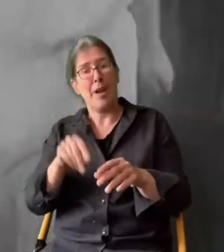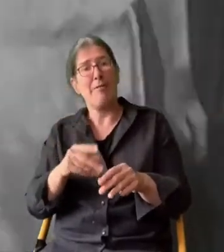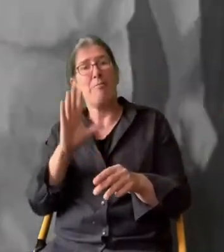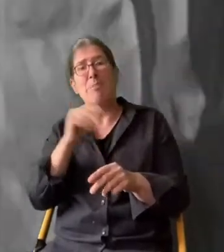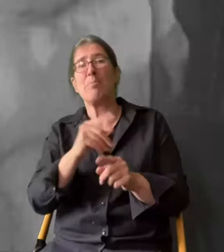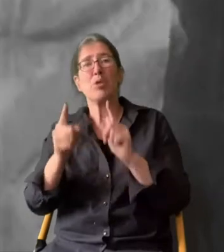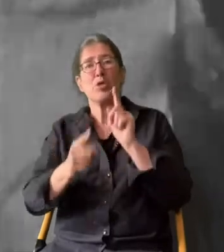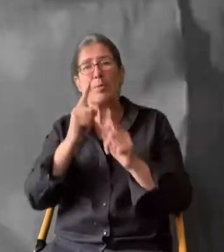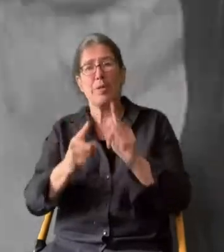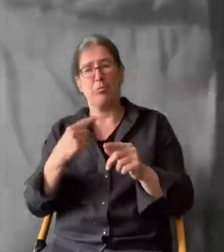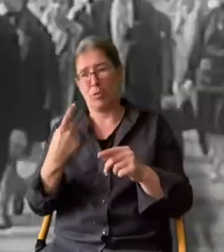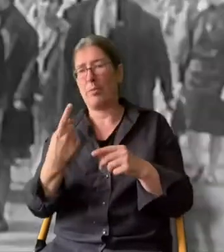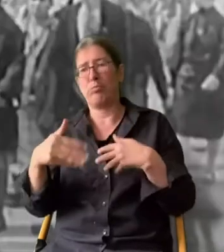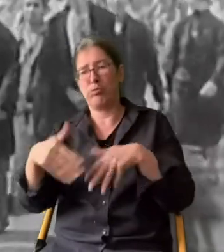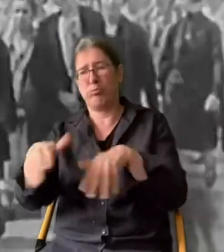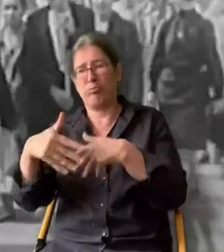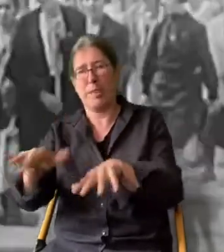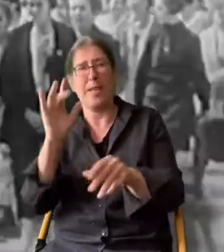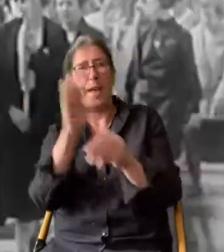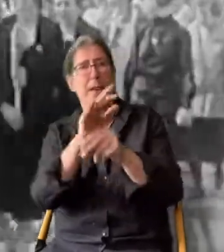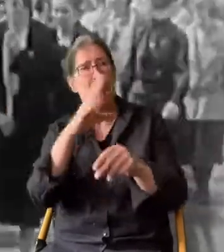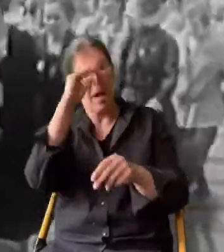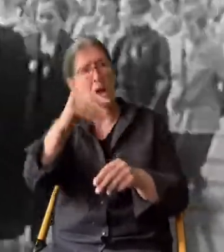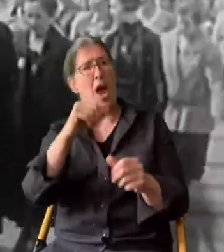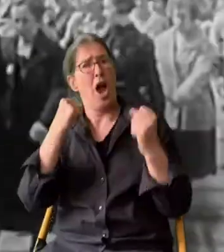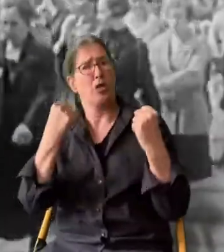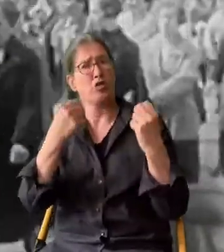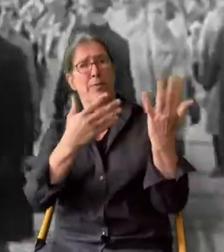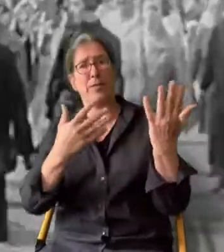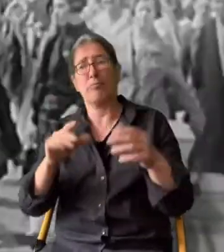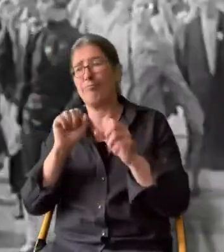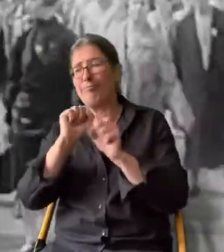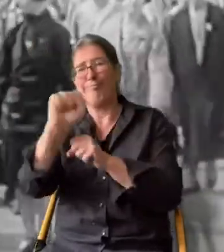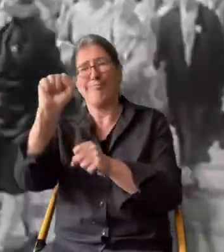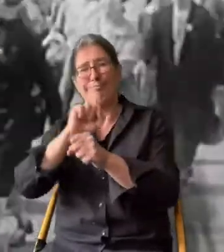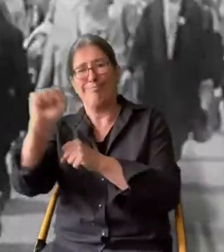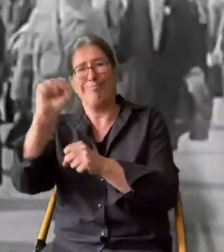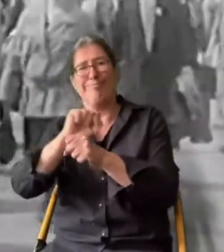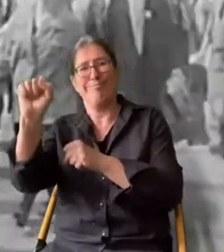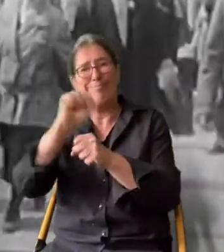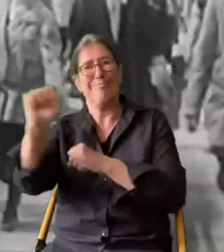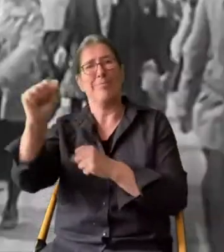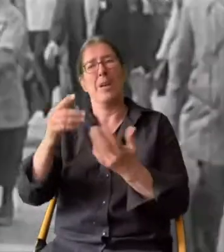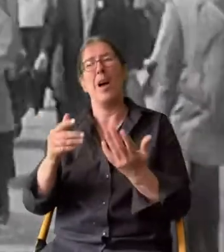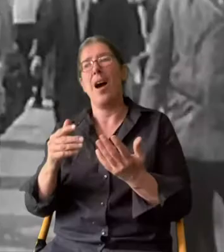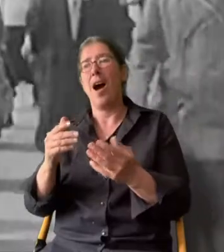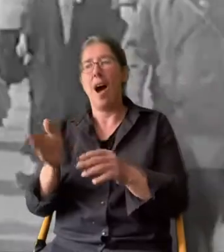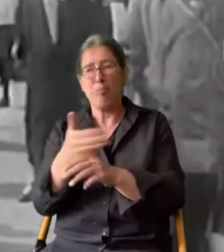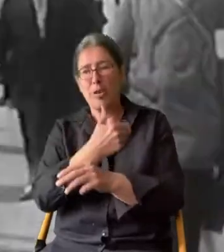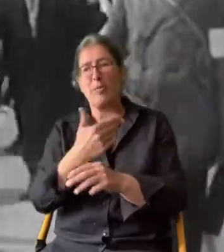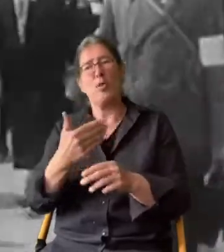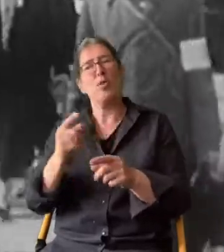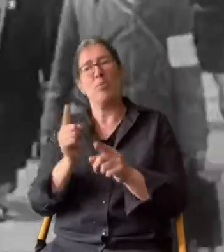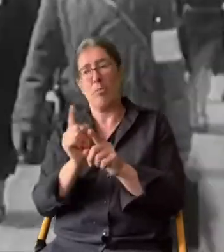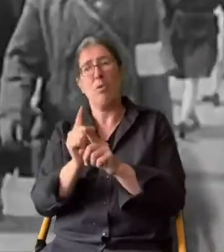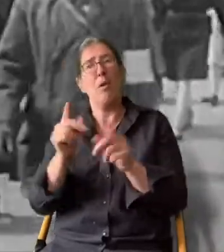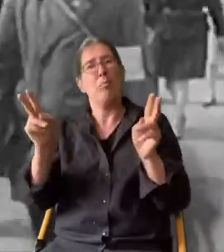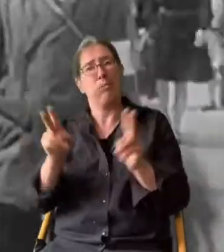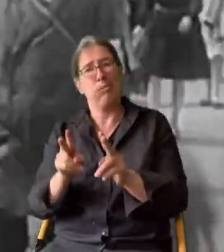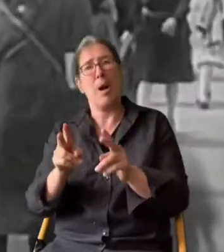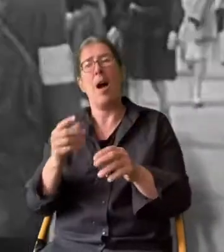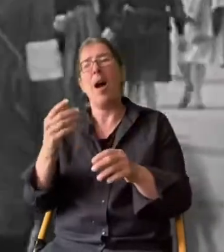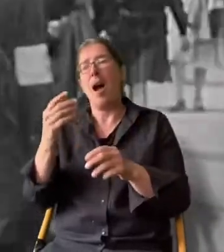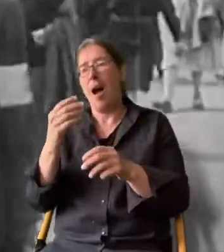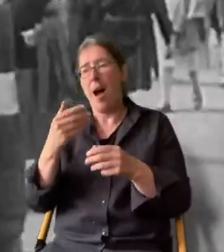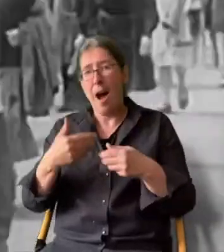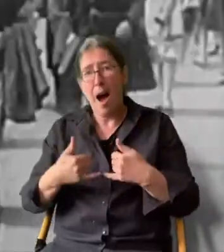der Politik mitbestimmen. Sie marschieren gegen Männerherrschaft, demonstrieren für die Abschaffung oder wenigstens Milderung des